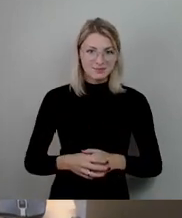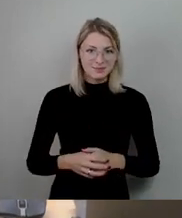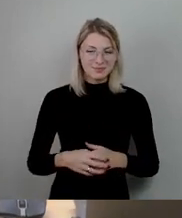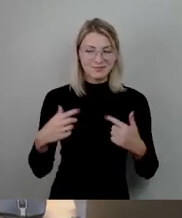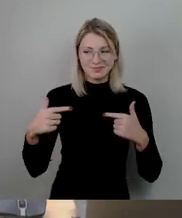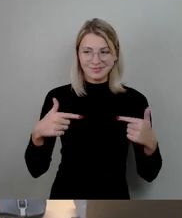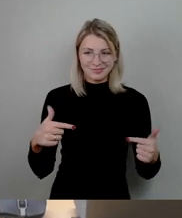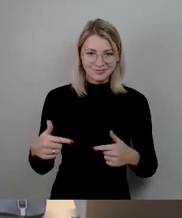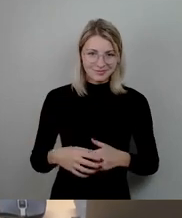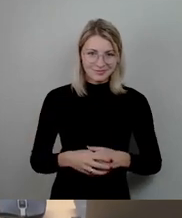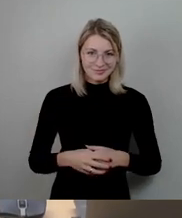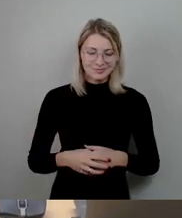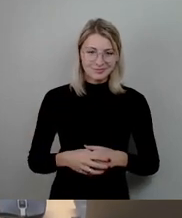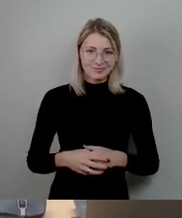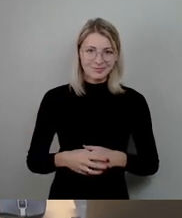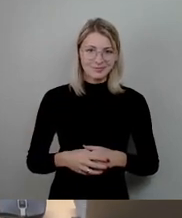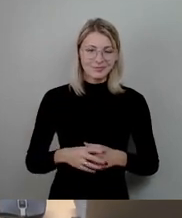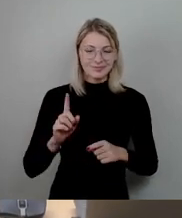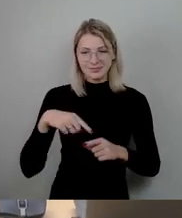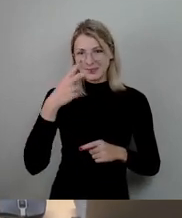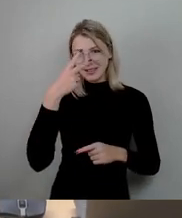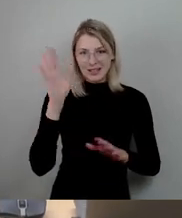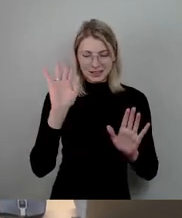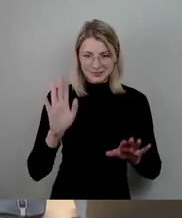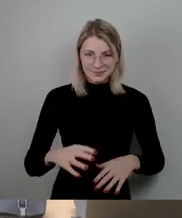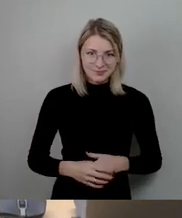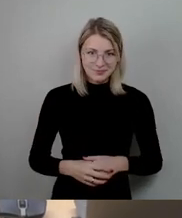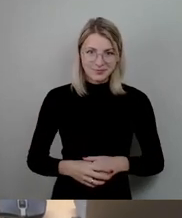Und bis demnächst. Und